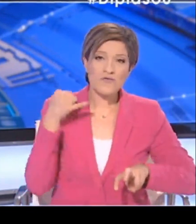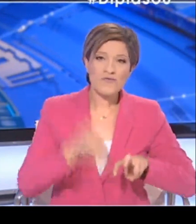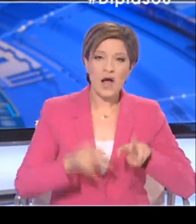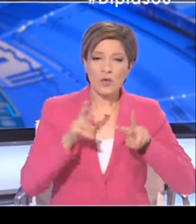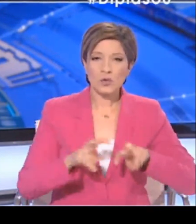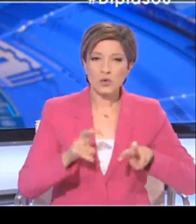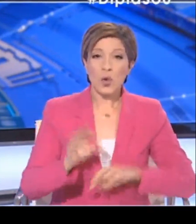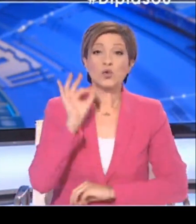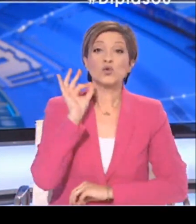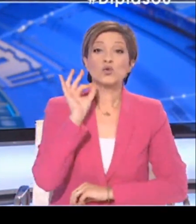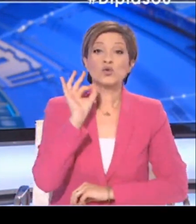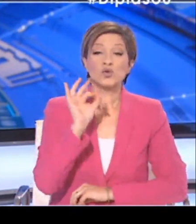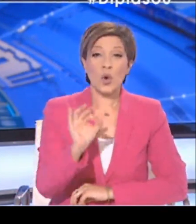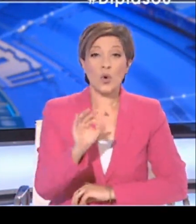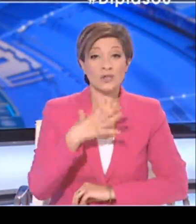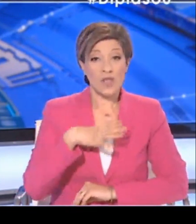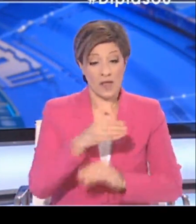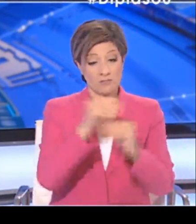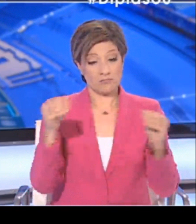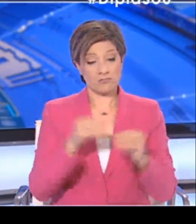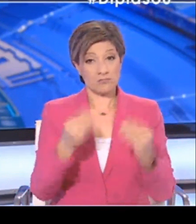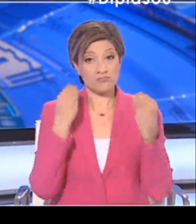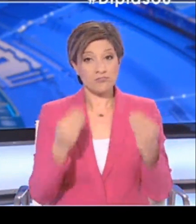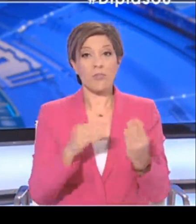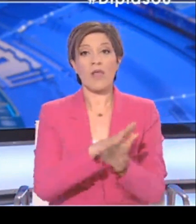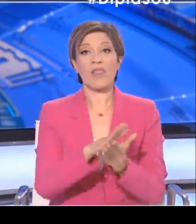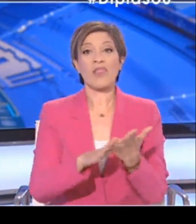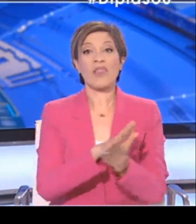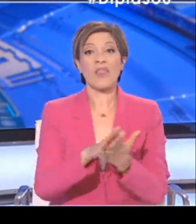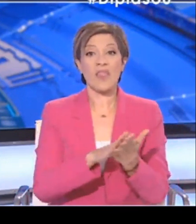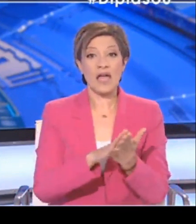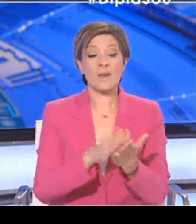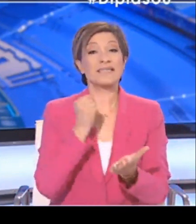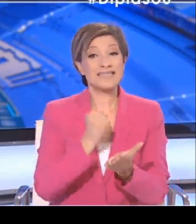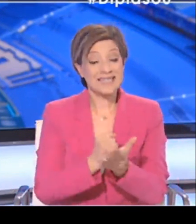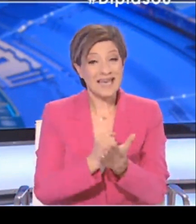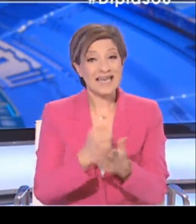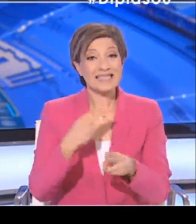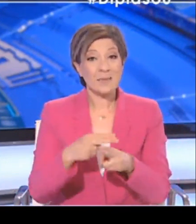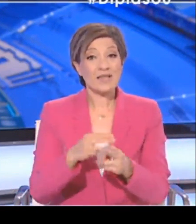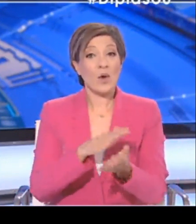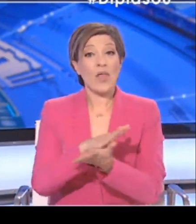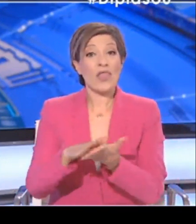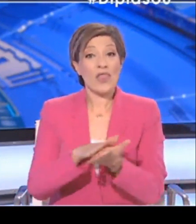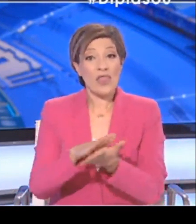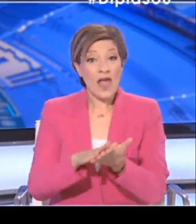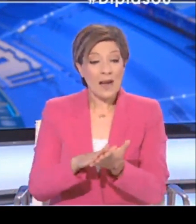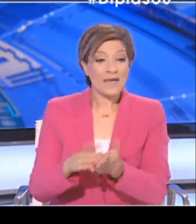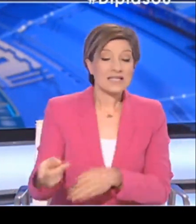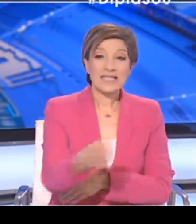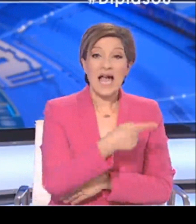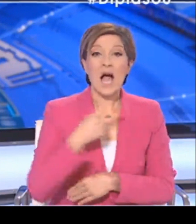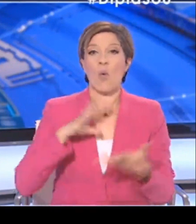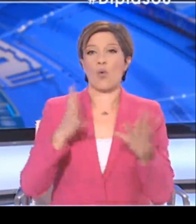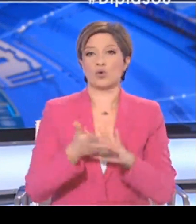ανάπτυξη όχι μόνο αποτελεσματικών θεραπείων, αλλά και θεραπείων προσιτών και διαθέσιμων σε όλα τα μέρη